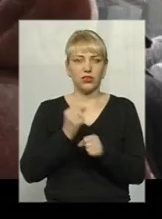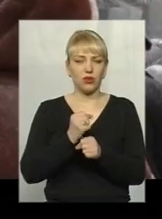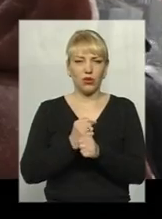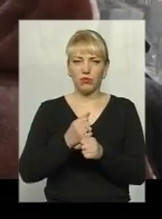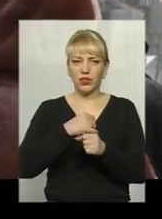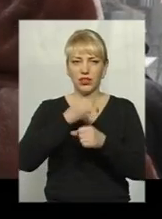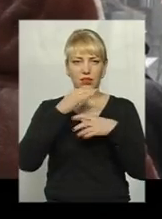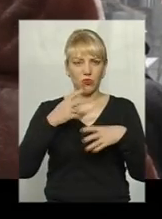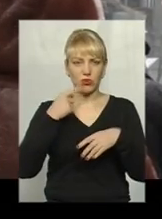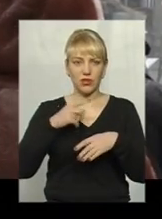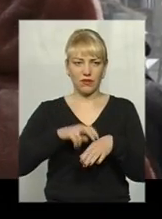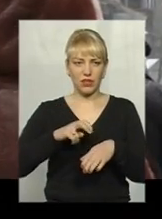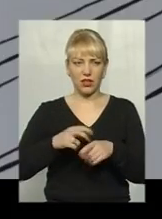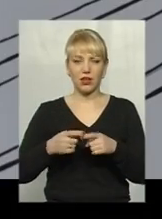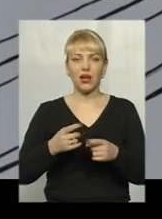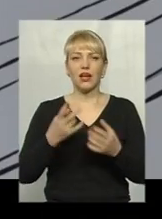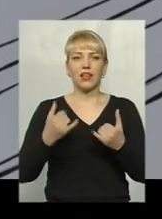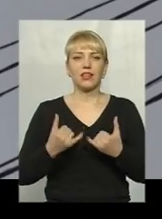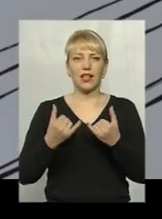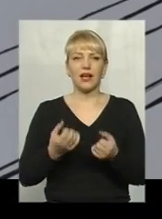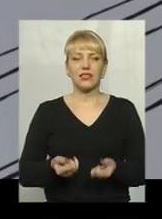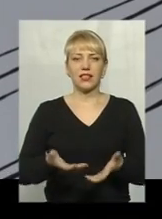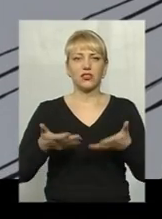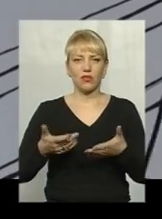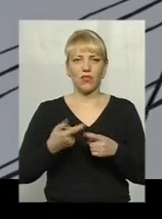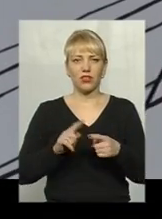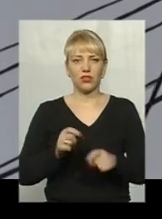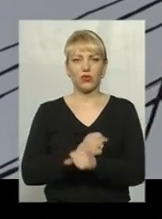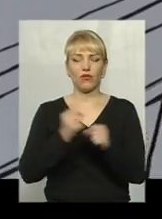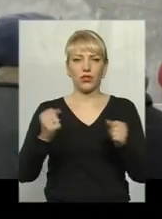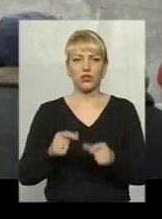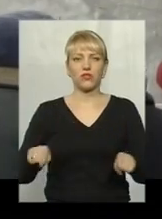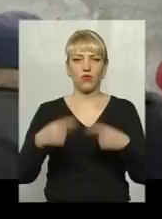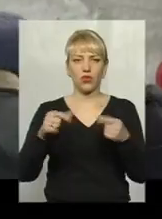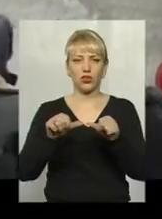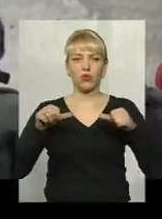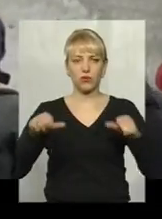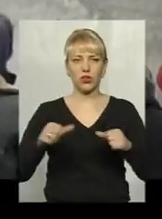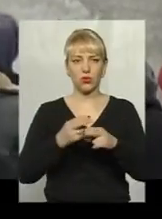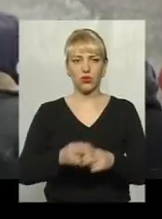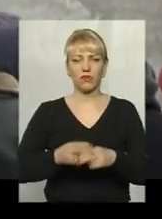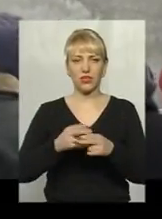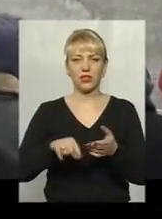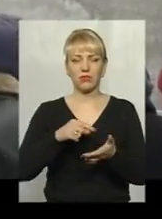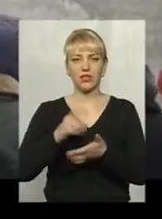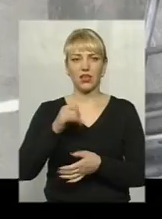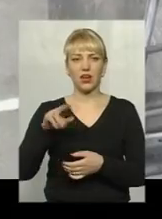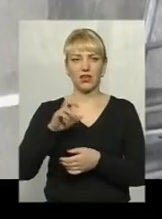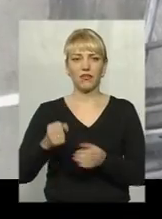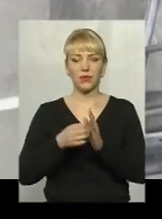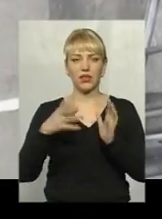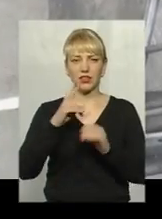Для з'ясування причин потужного вибуху та ліквідації його наслідків створено комісію при Дунаєвецькій міській раді. У 15